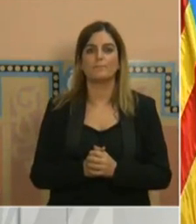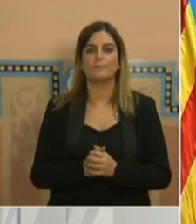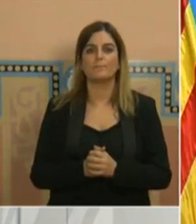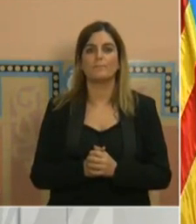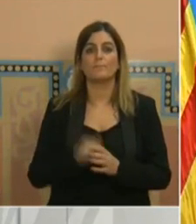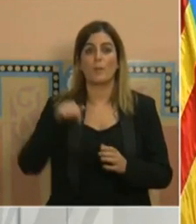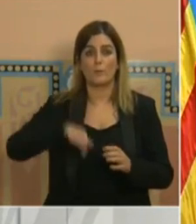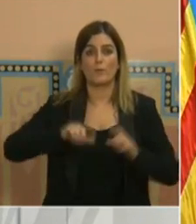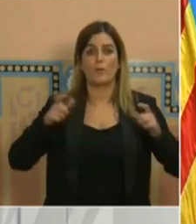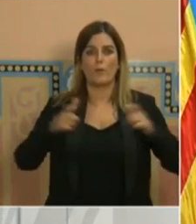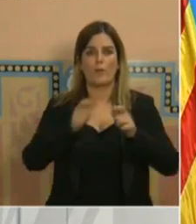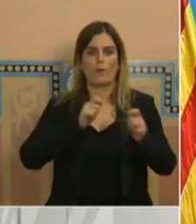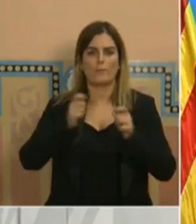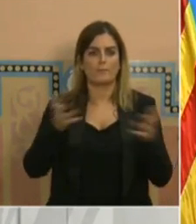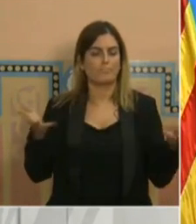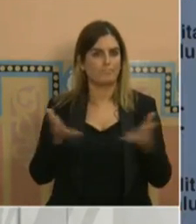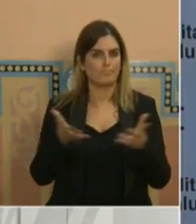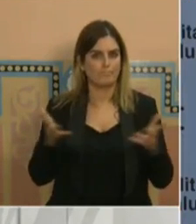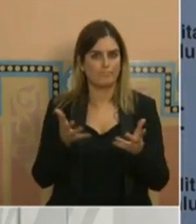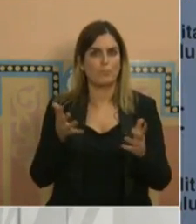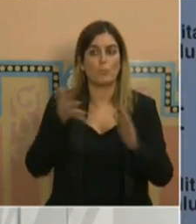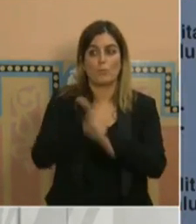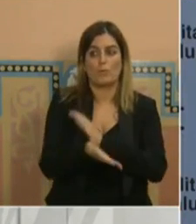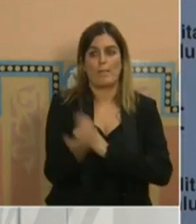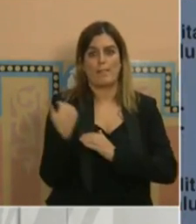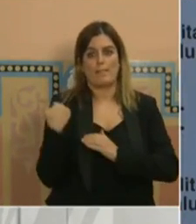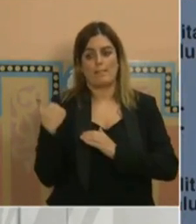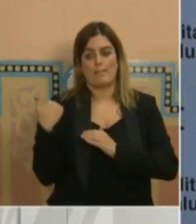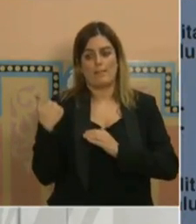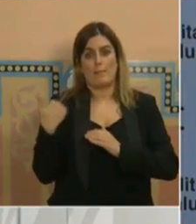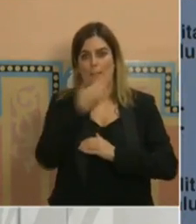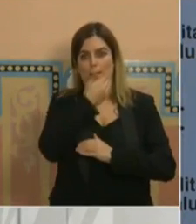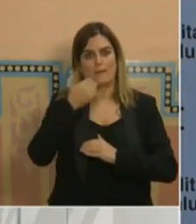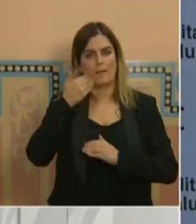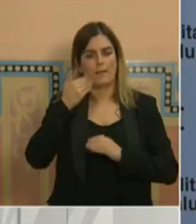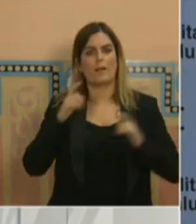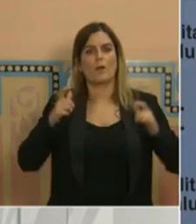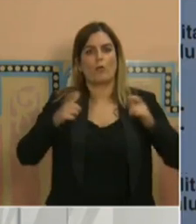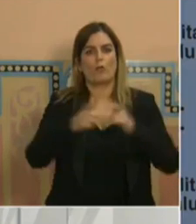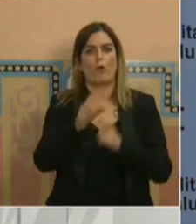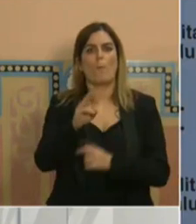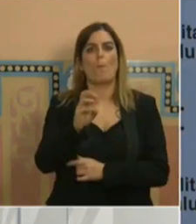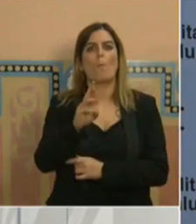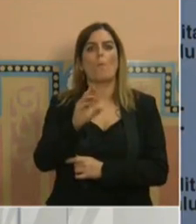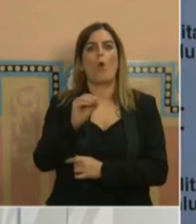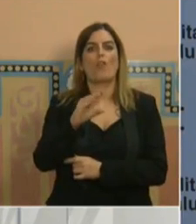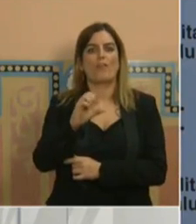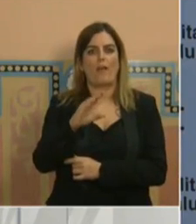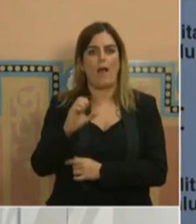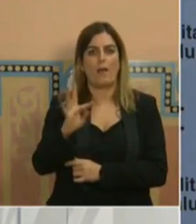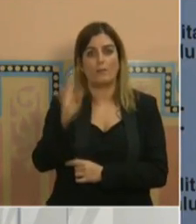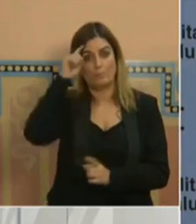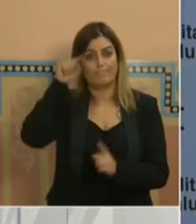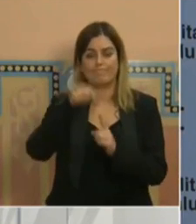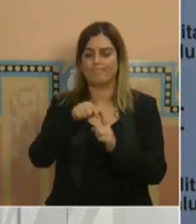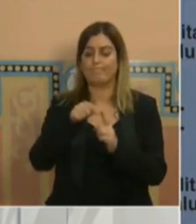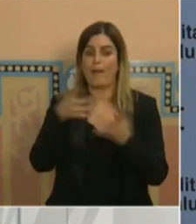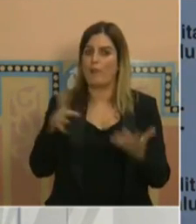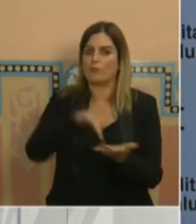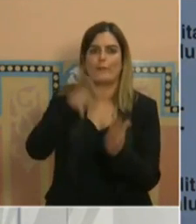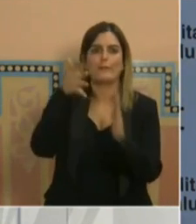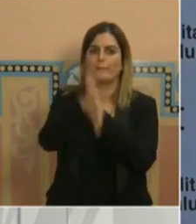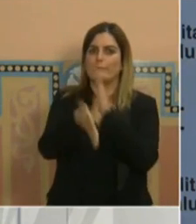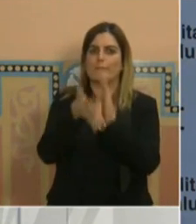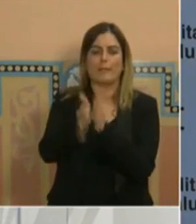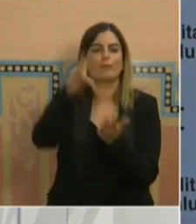Compareixem en roda de premsa després de la reunió del Procicat d'aquest mateix vespre per explicar que hem de prendre mesures